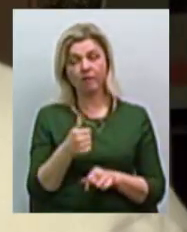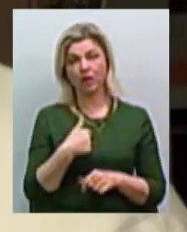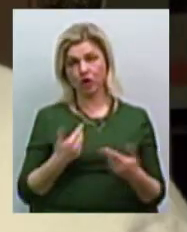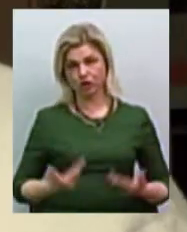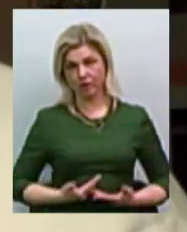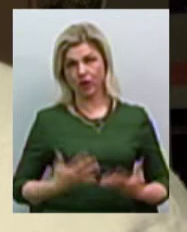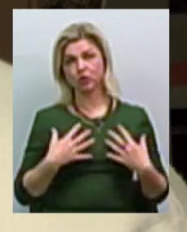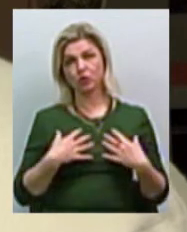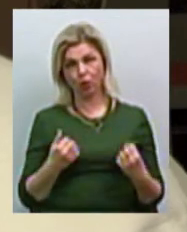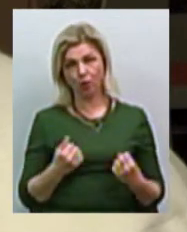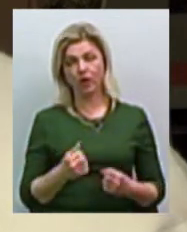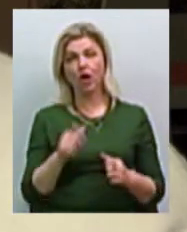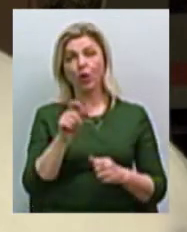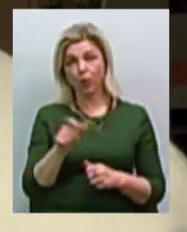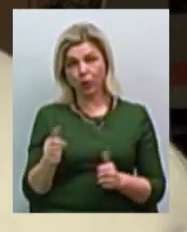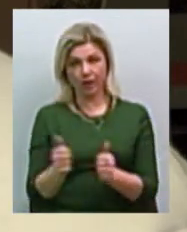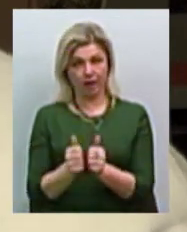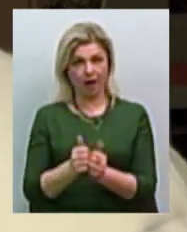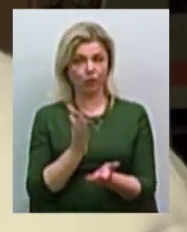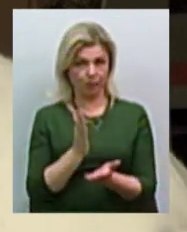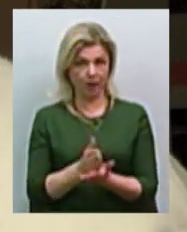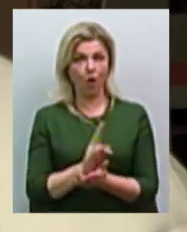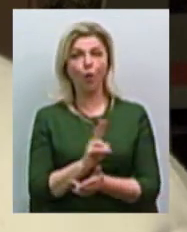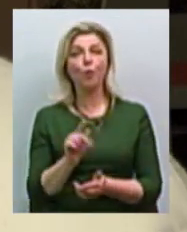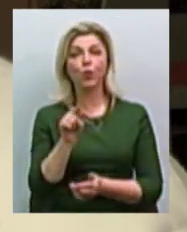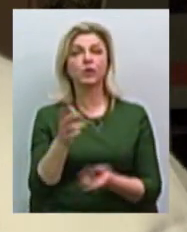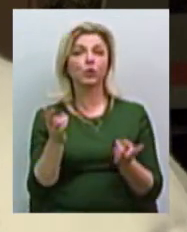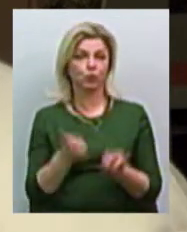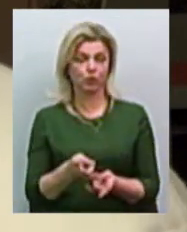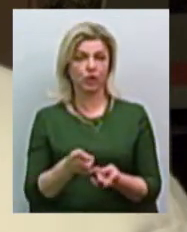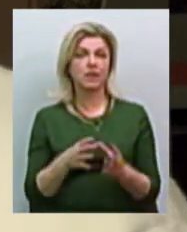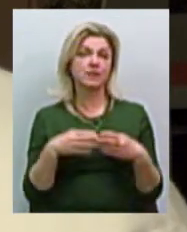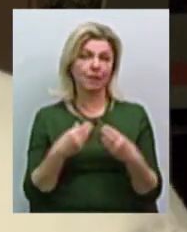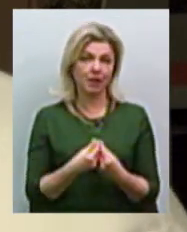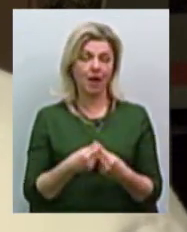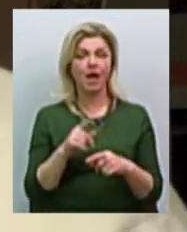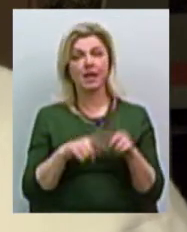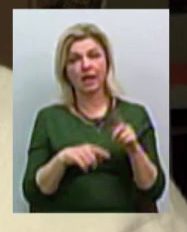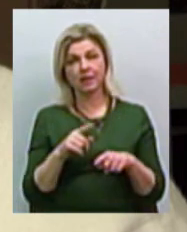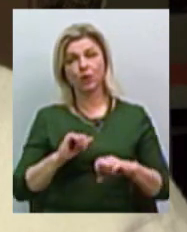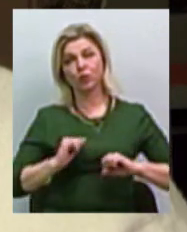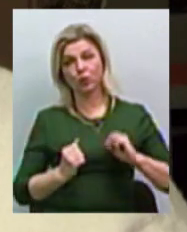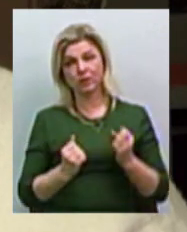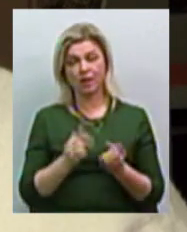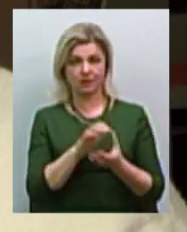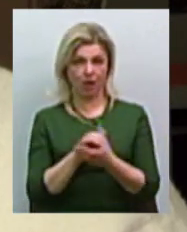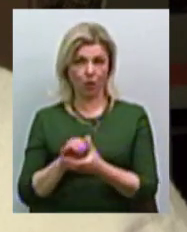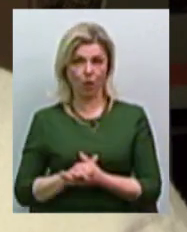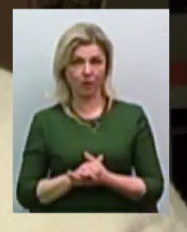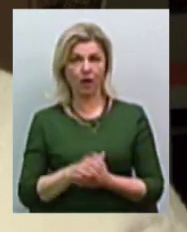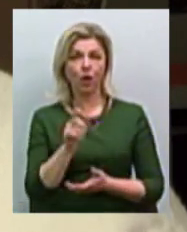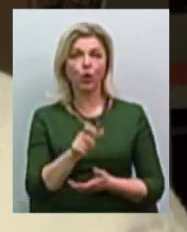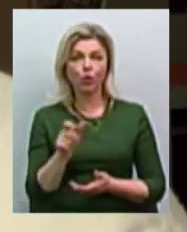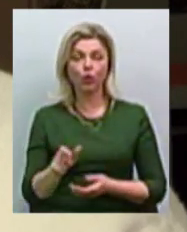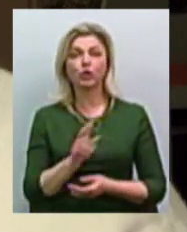головне. Люди навколо тебе є, яким ти потрібен. Це рідні, близькі, сім'я, природно друзі, знайомі. Люди,